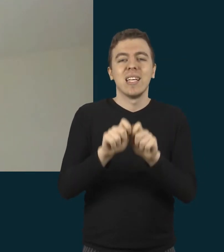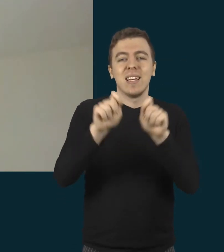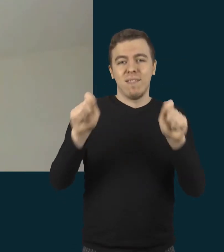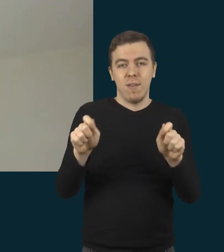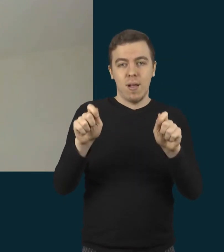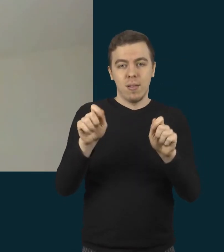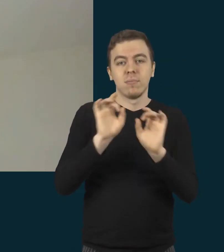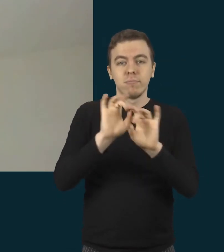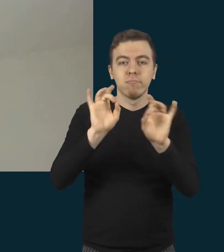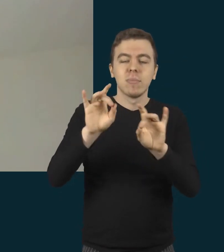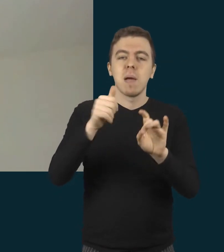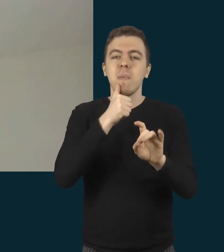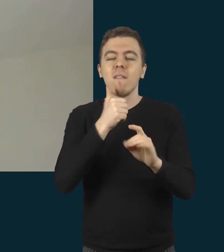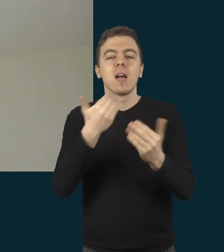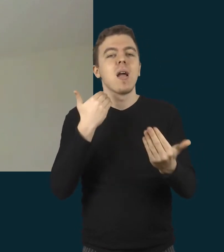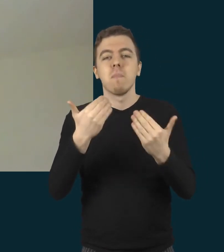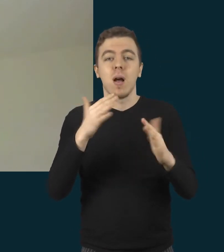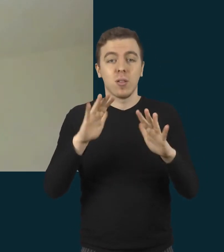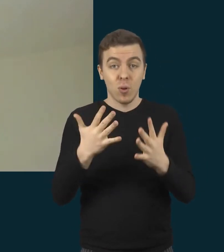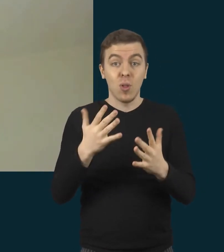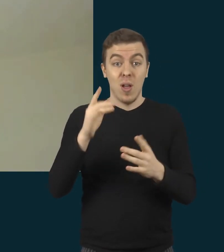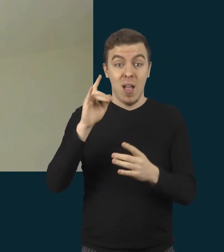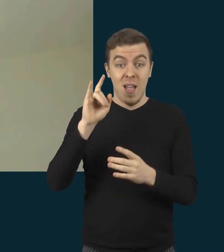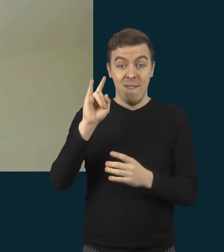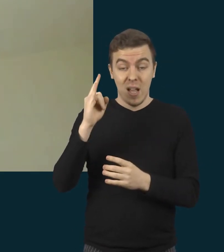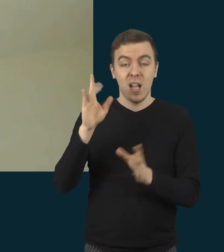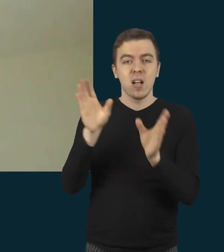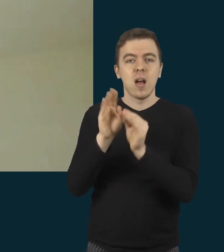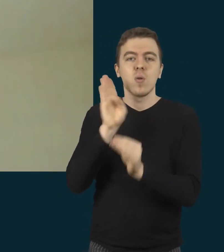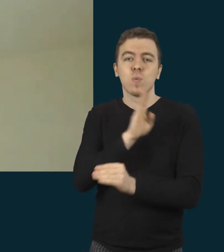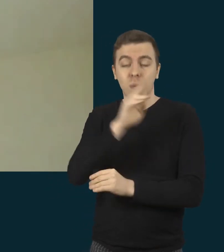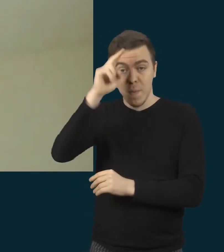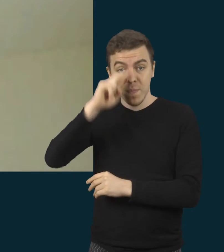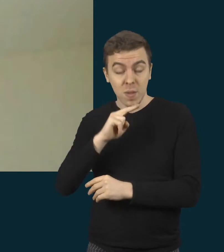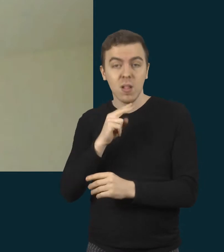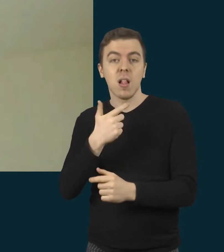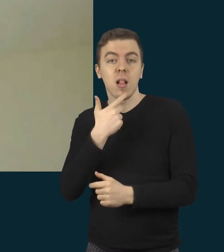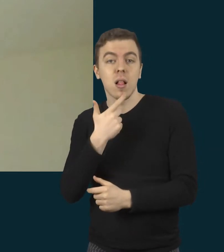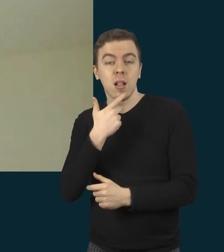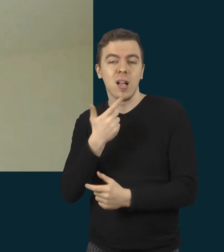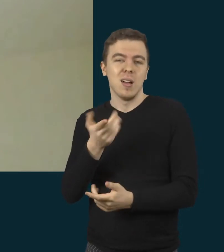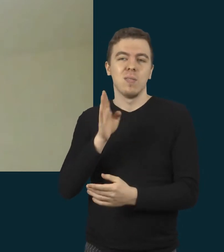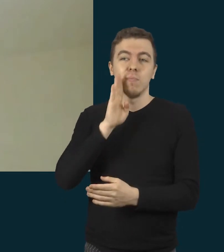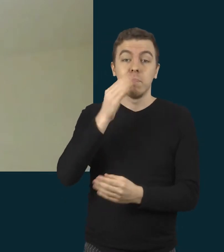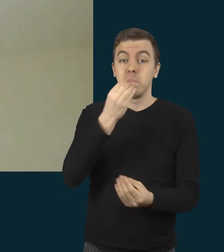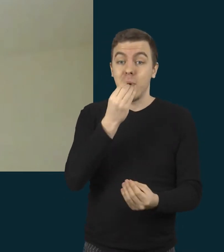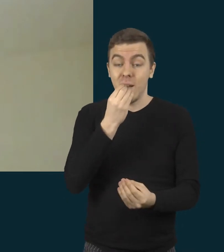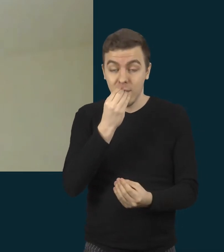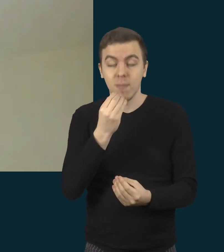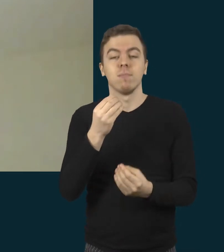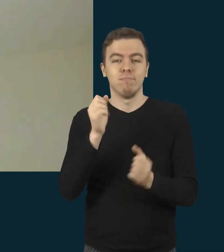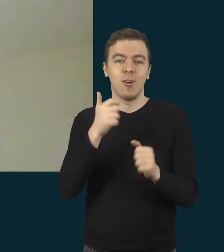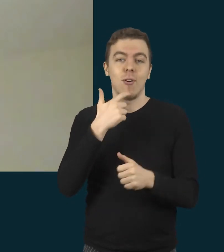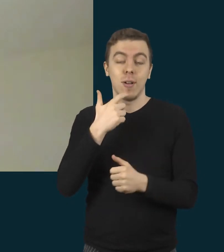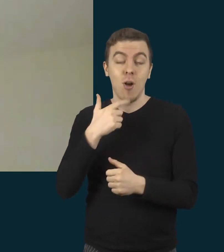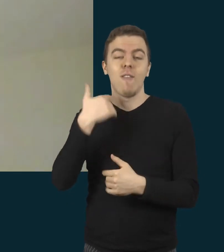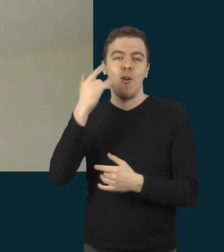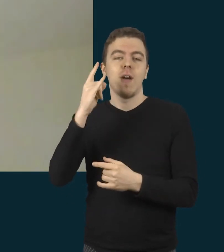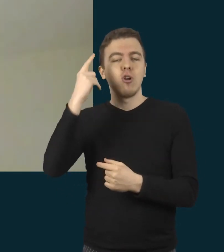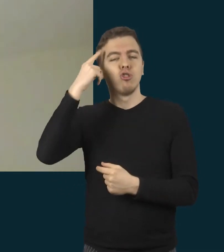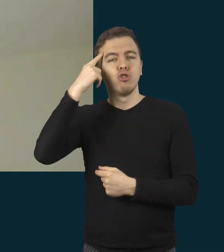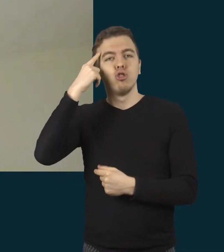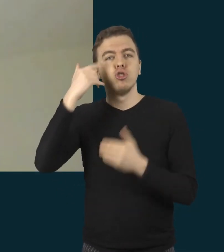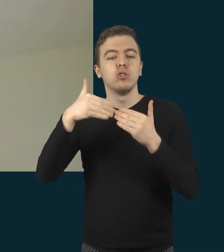pavyzdžių, kuriuos tevai su vaikais žiūrėdavo prieš pusvečius arba po pusvečiu. Ir taip jau vaikas galėjo žinoti,